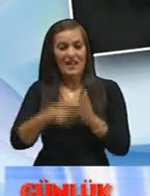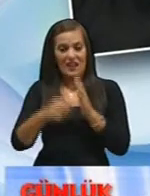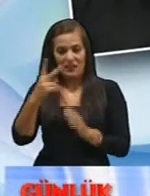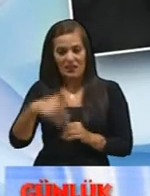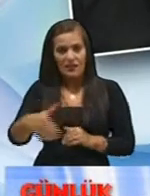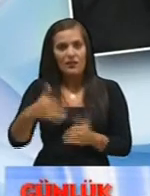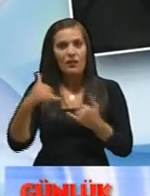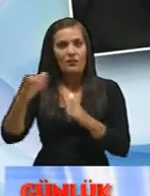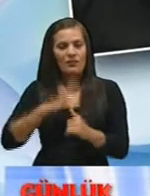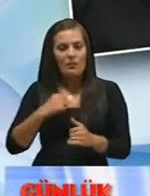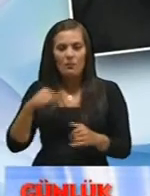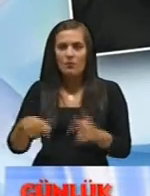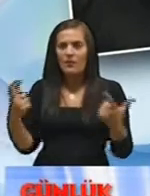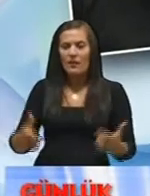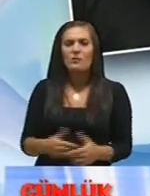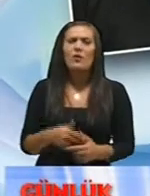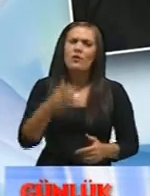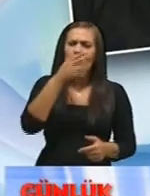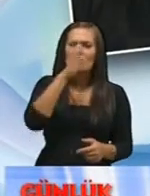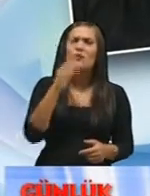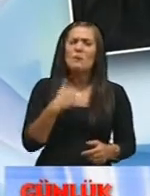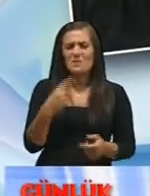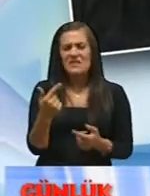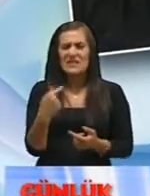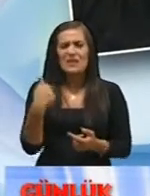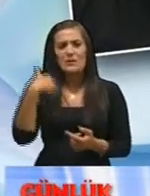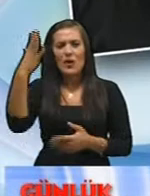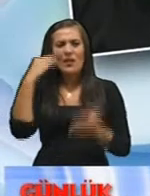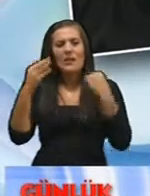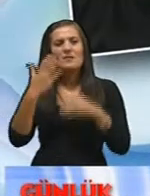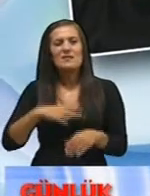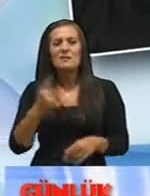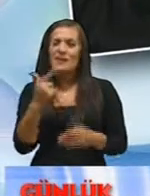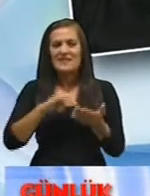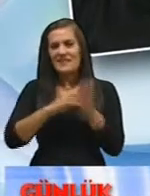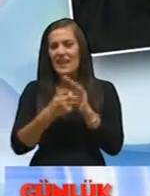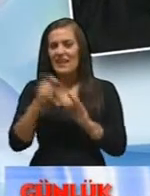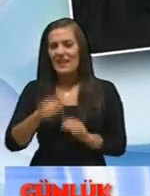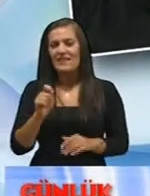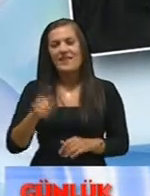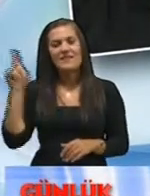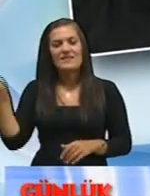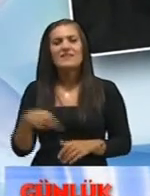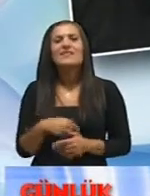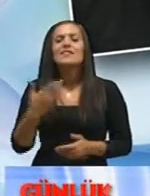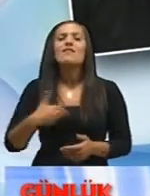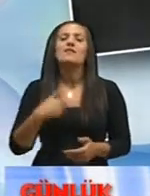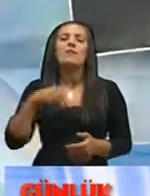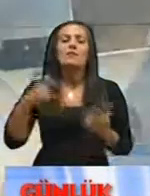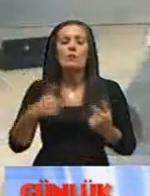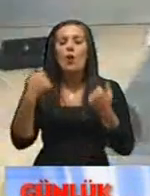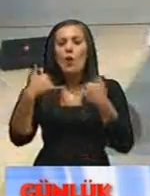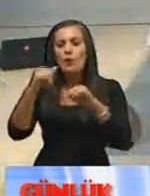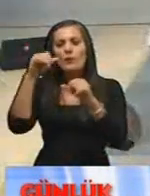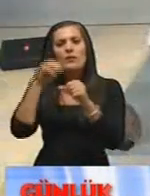buradayım inşallah ne koşup kusura bakma biraz biz de öğrenelim istedik tabii ki seve seve buradayım oyun